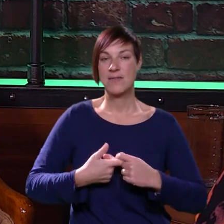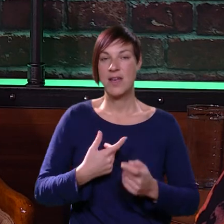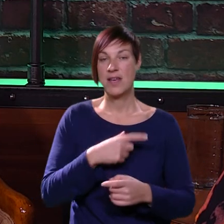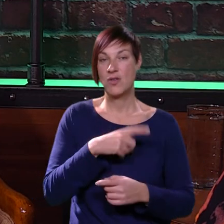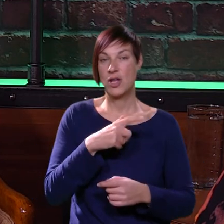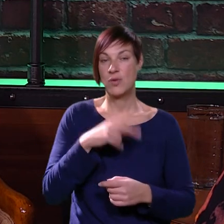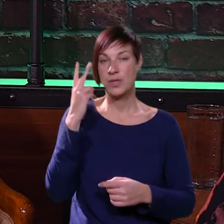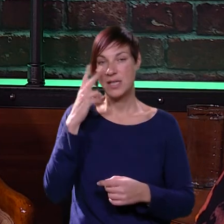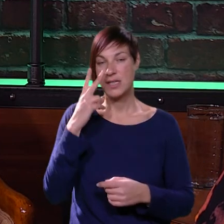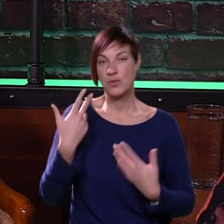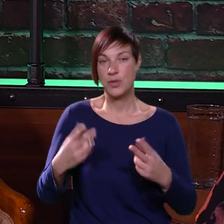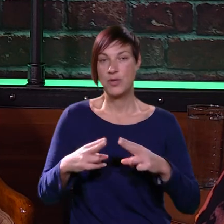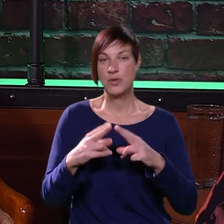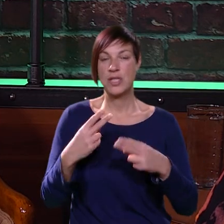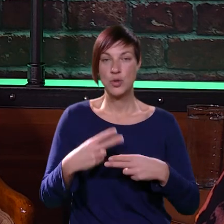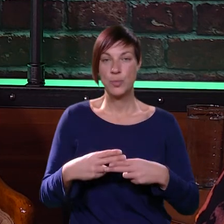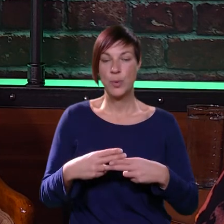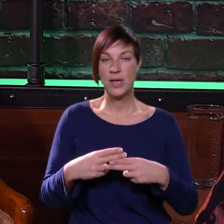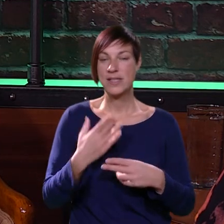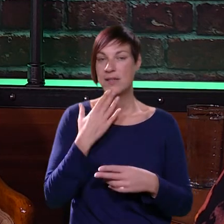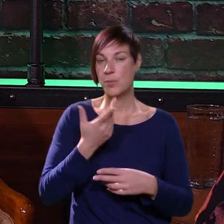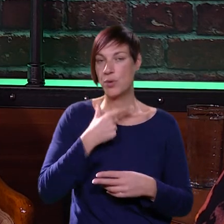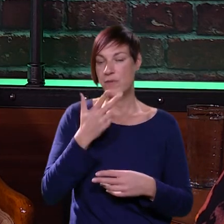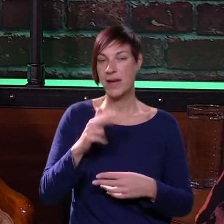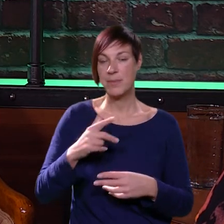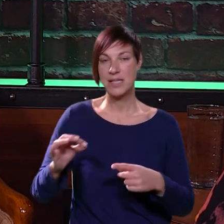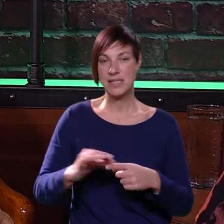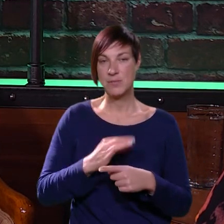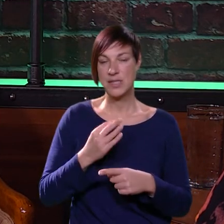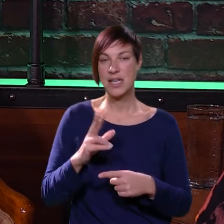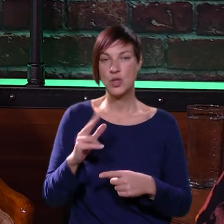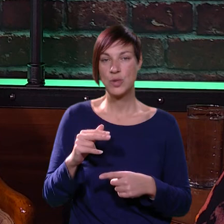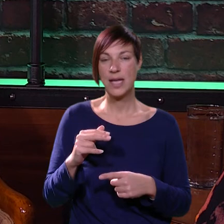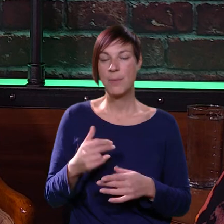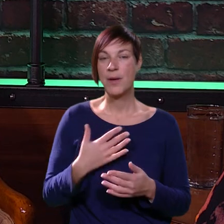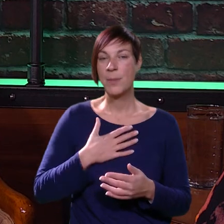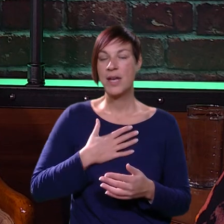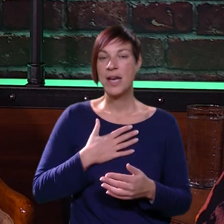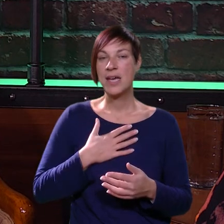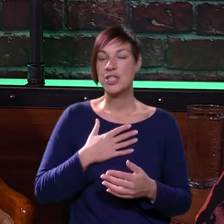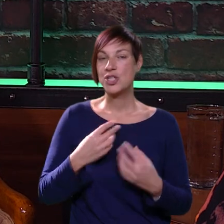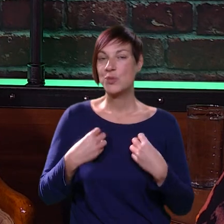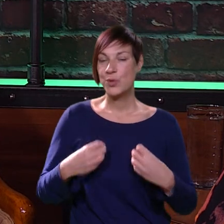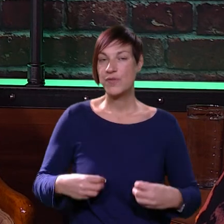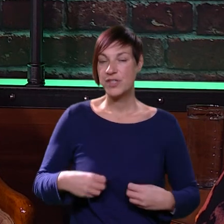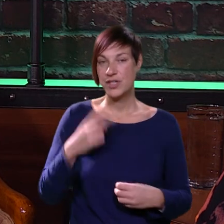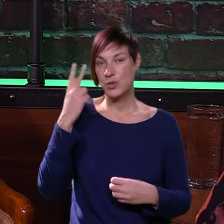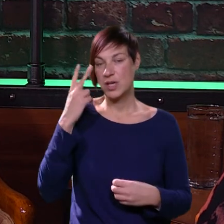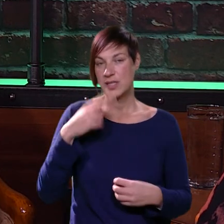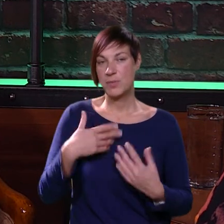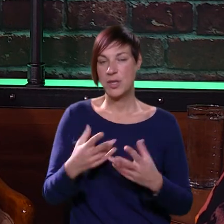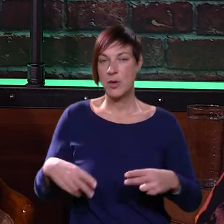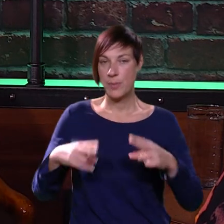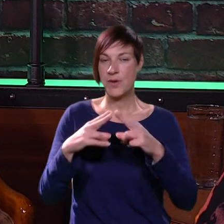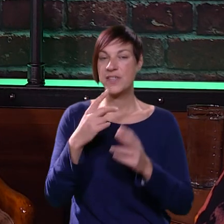ljudi ne razumiju, koje se susreću s ovom bolesti. Bogu hvala, mi smo imali tu sreću da imamo našu rozencu koja to razumije.